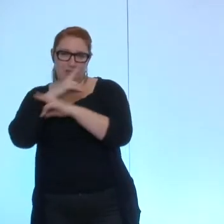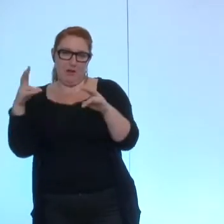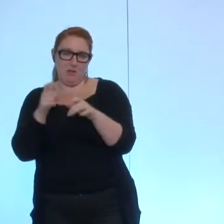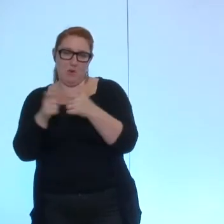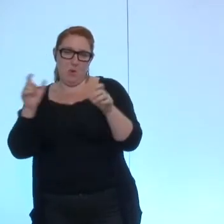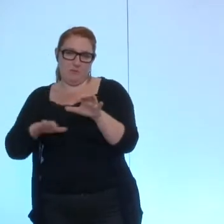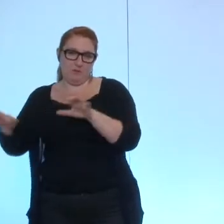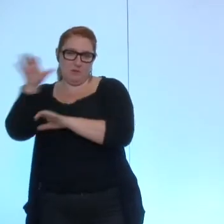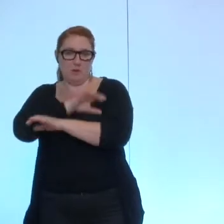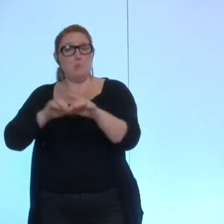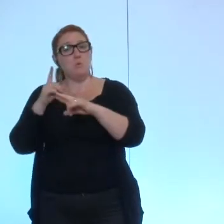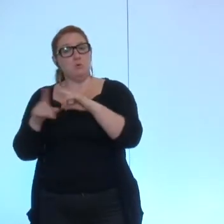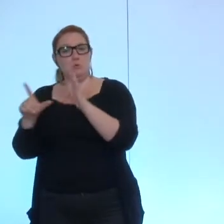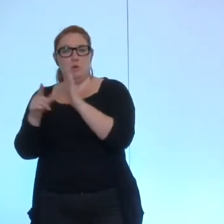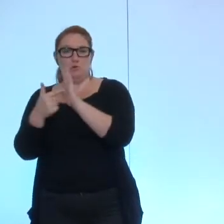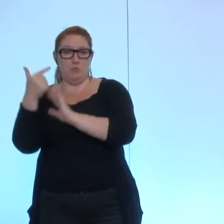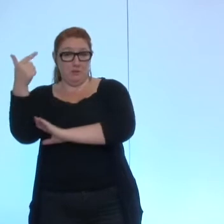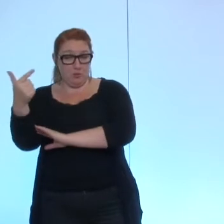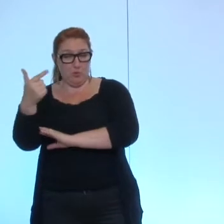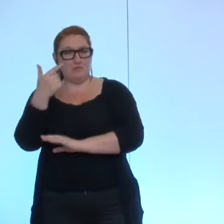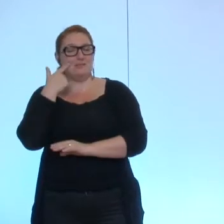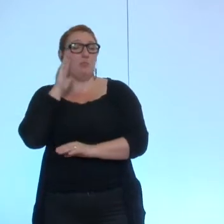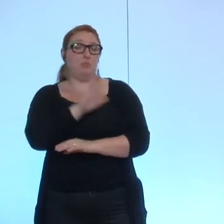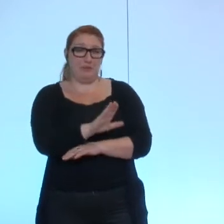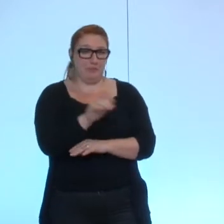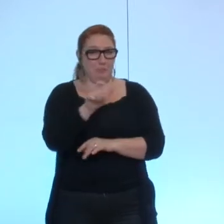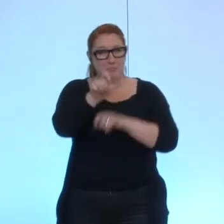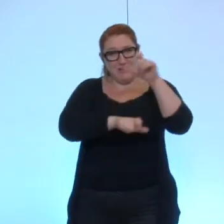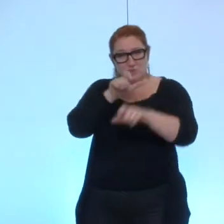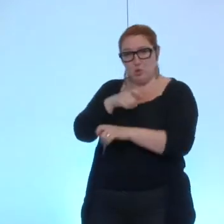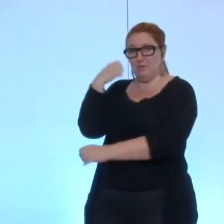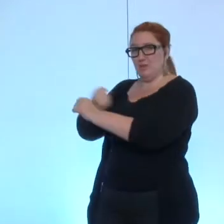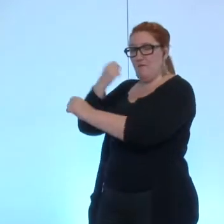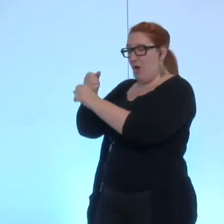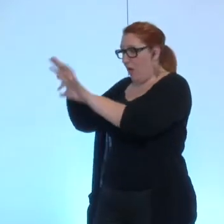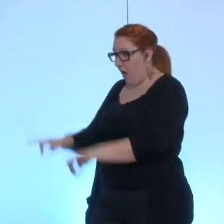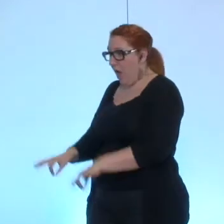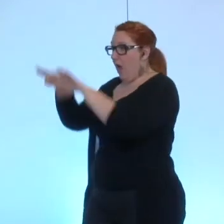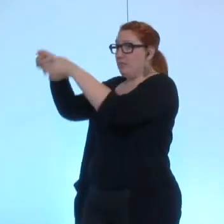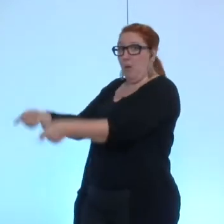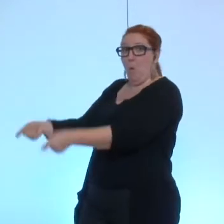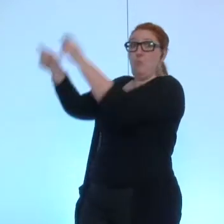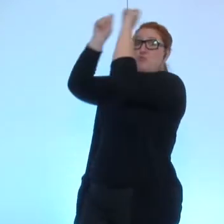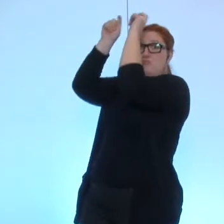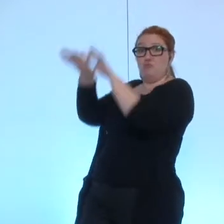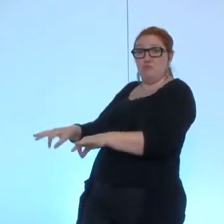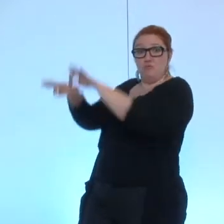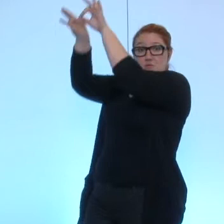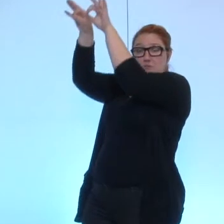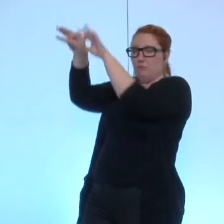sur les individus qui ont interrompu leur activité professionnelle donc la définition me semble relativement limpide c'est interrompu